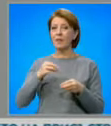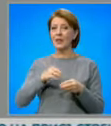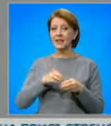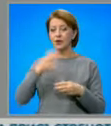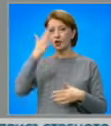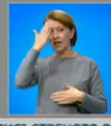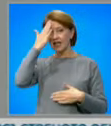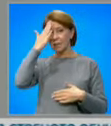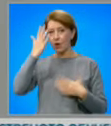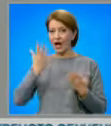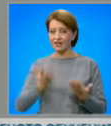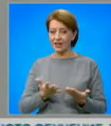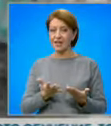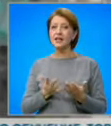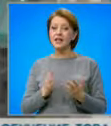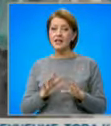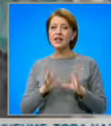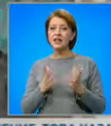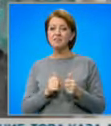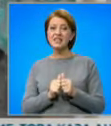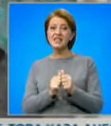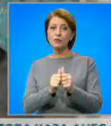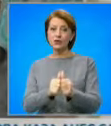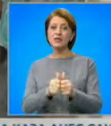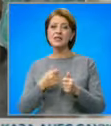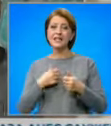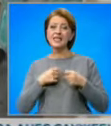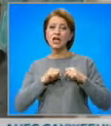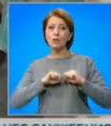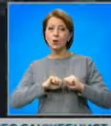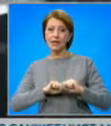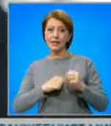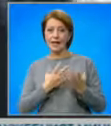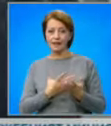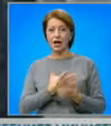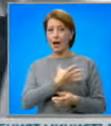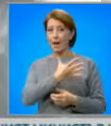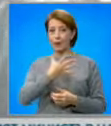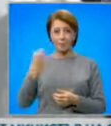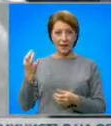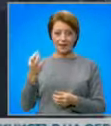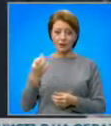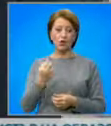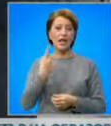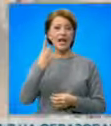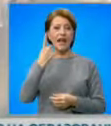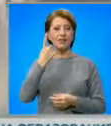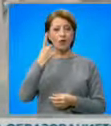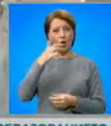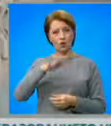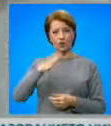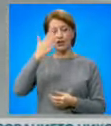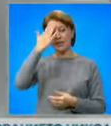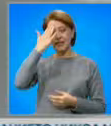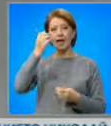и най-вероятно съпътствано с имунен дефицит. От 500 едно ще се разболее малко по-тежко. Това